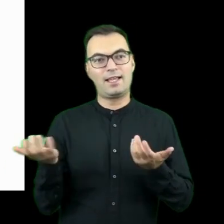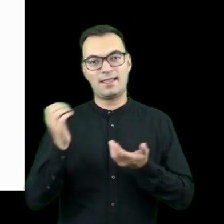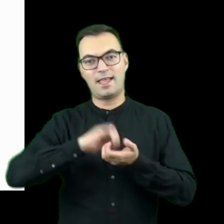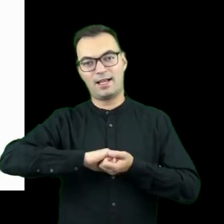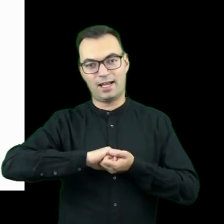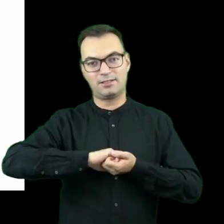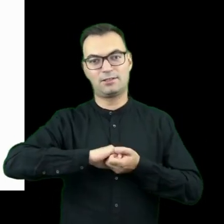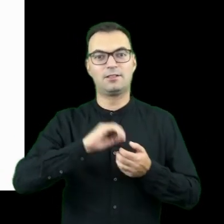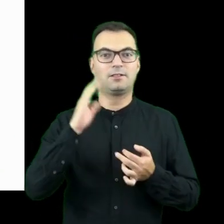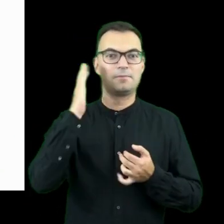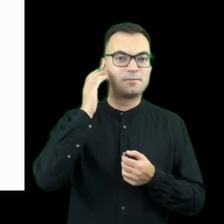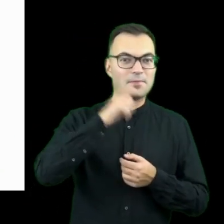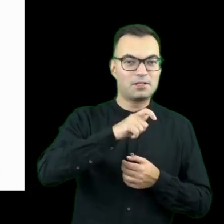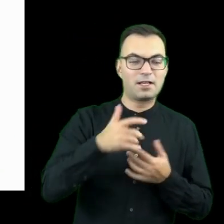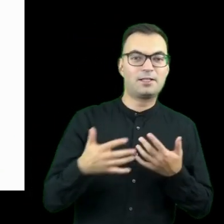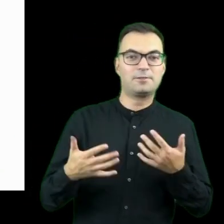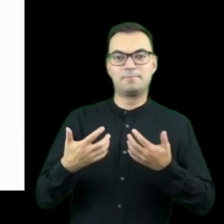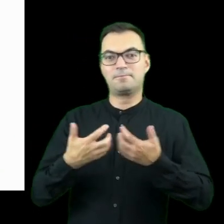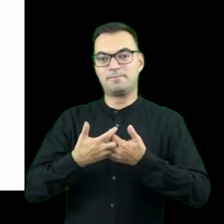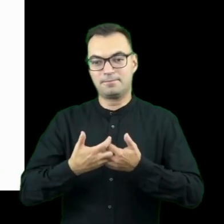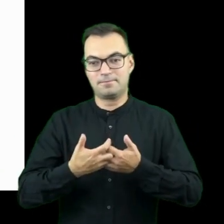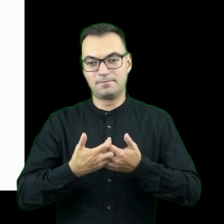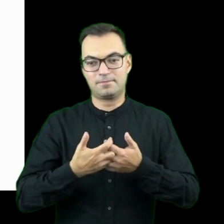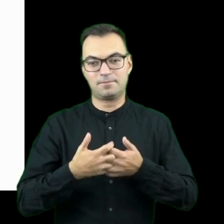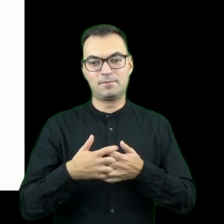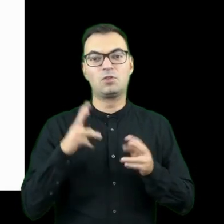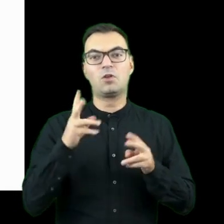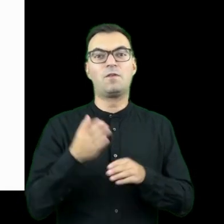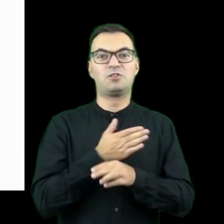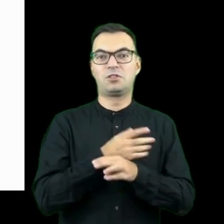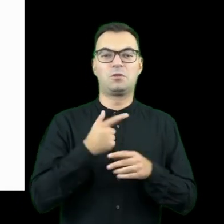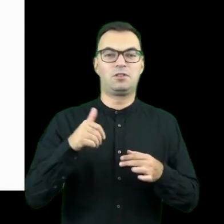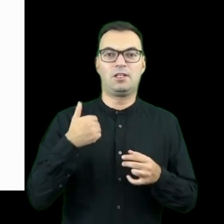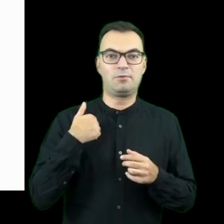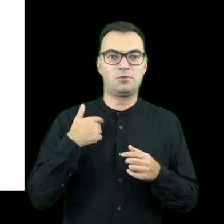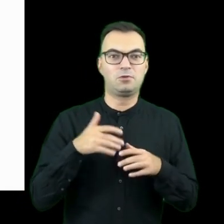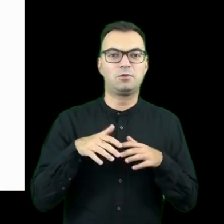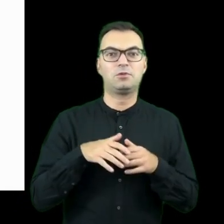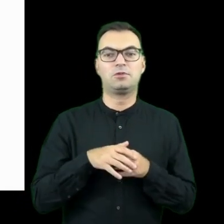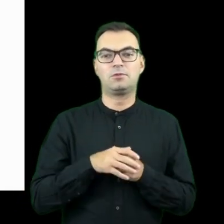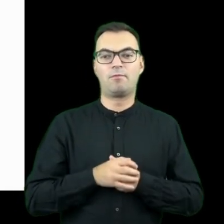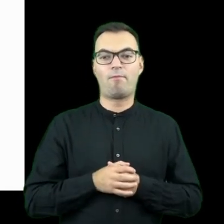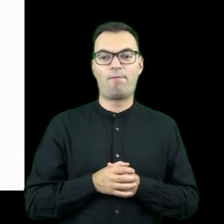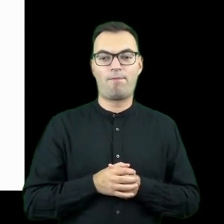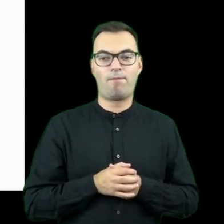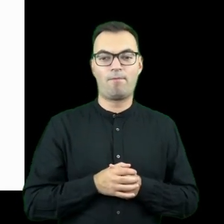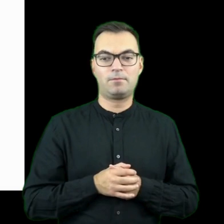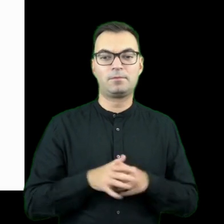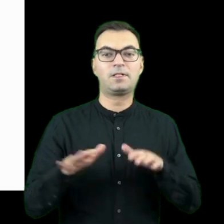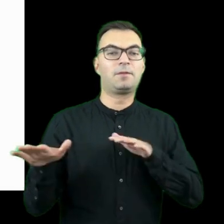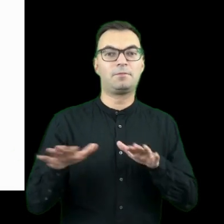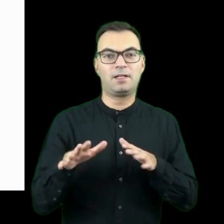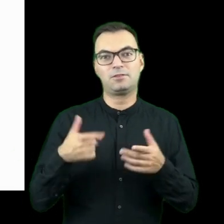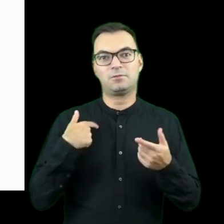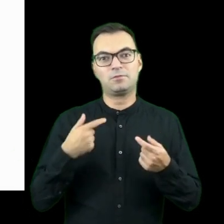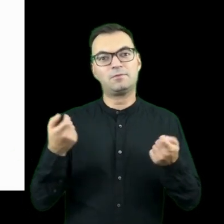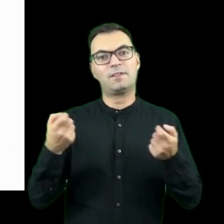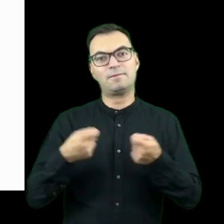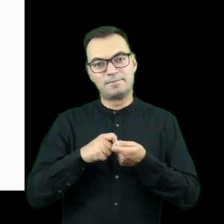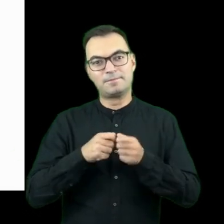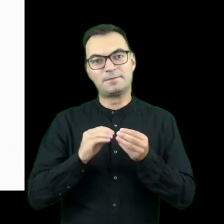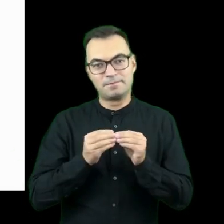i zbliżenie mieszkańców, którzy do tej pory nie mieli dużo, jakby nie mieli takiej platformy, w której mogliby